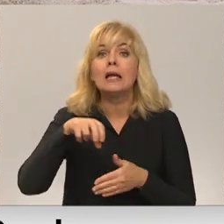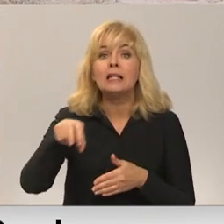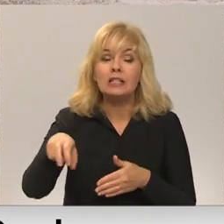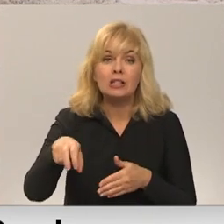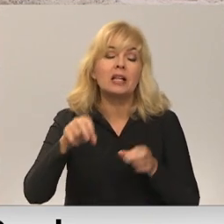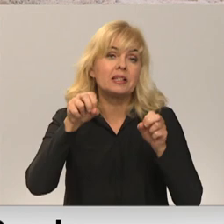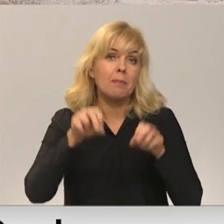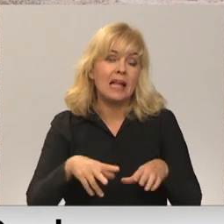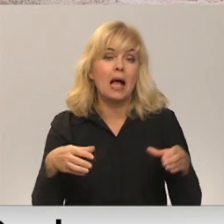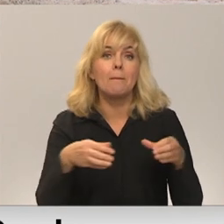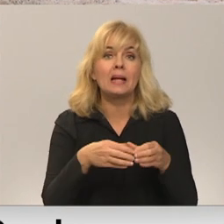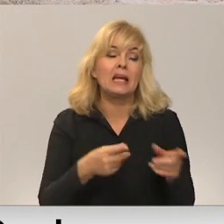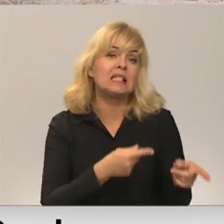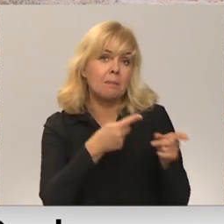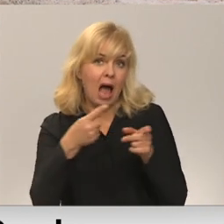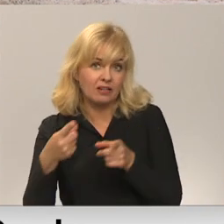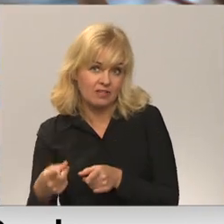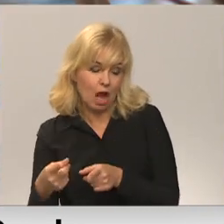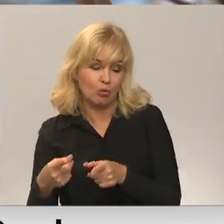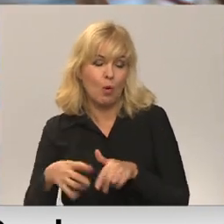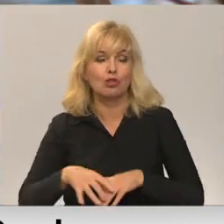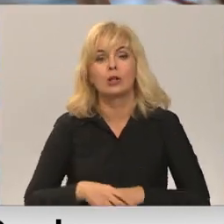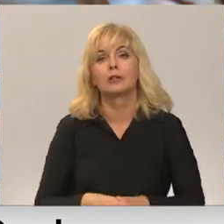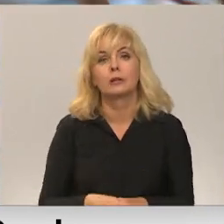uzkopšanas brigādes. Vītāns Stratimāris Jurgensons, Latvijas televīzija.